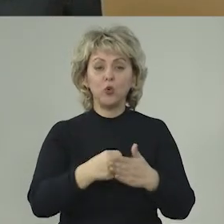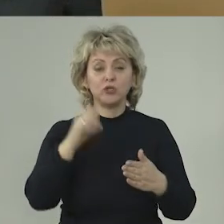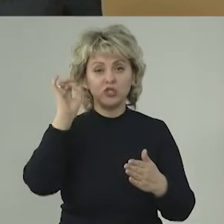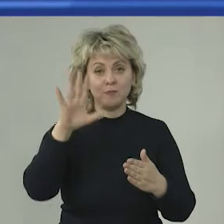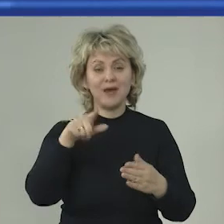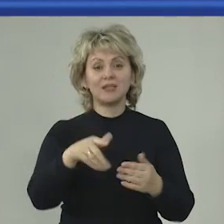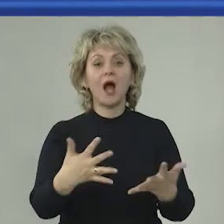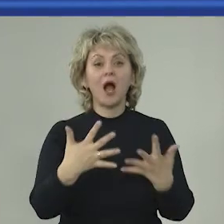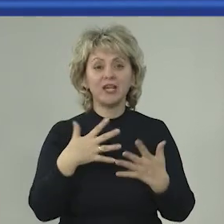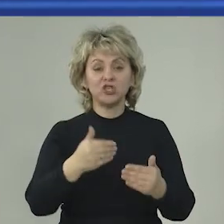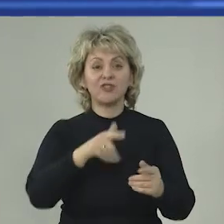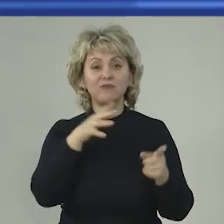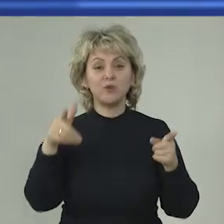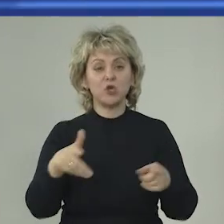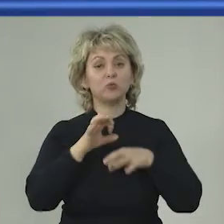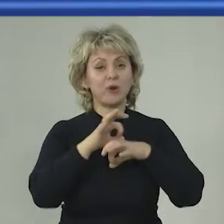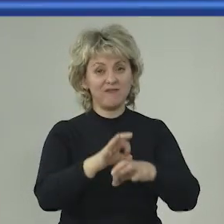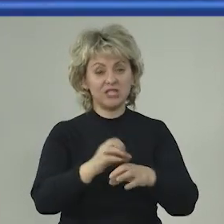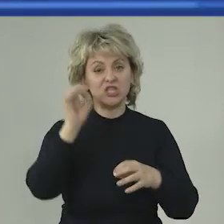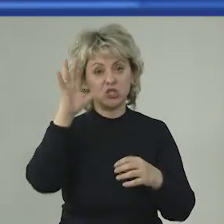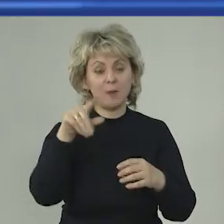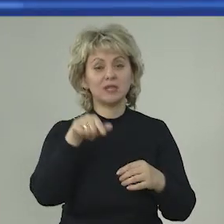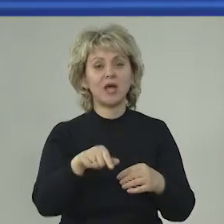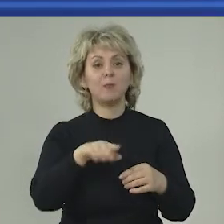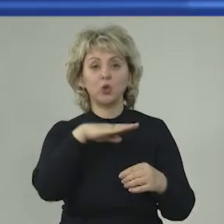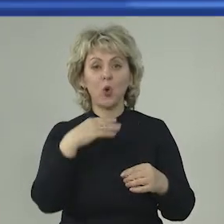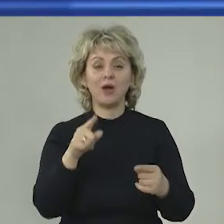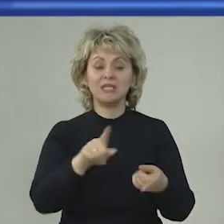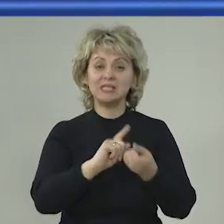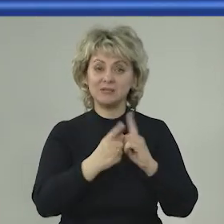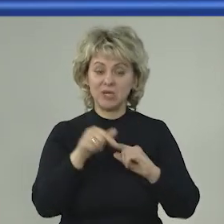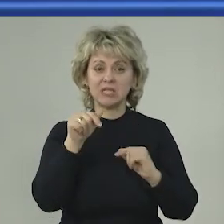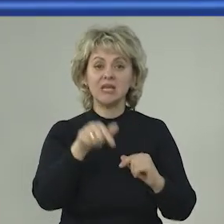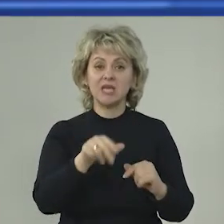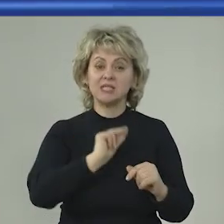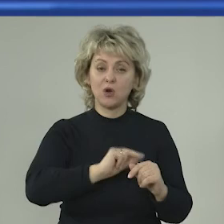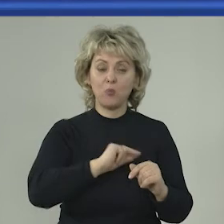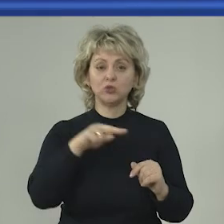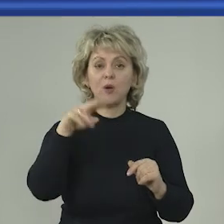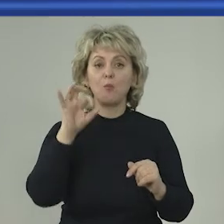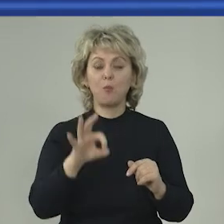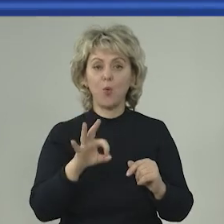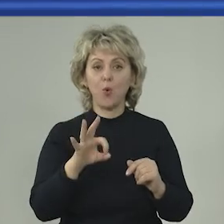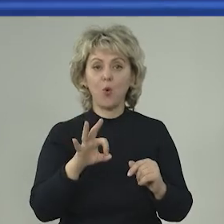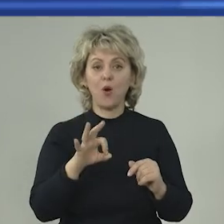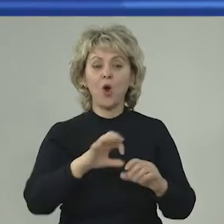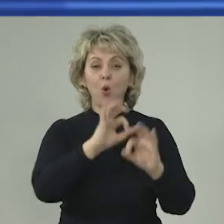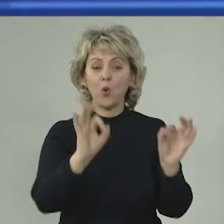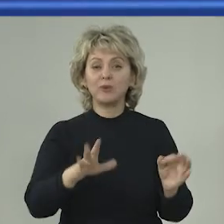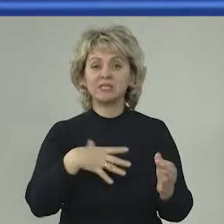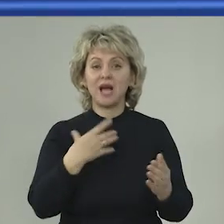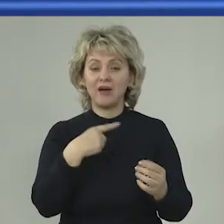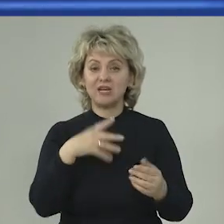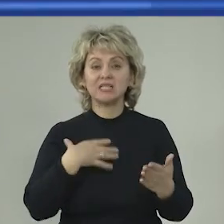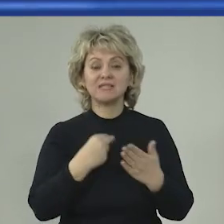до чемпионата и, конечно, в период проведения чемпионата. Там многое изменится. Здесь мы работаем по, образно говоря,